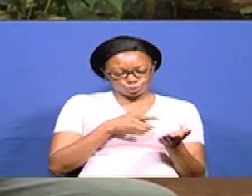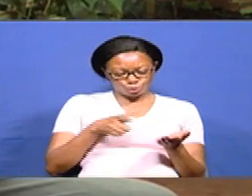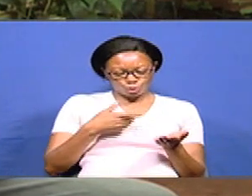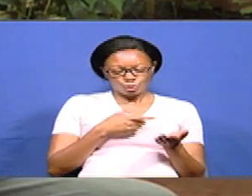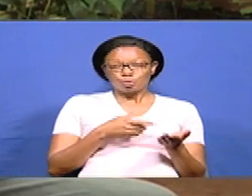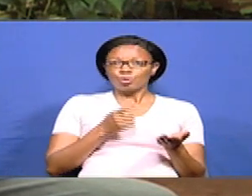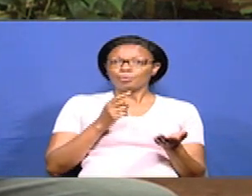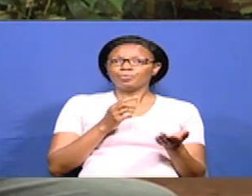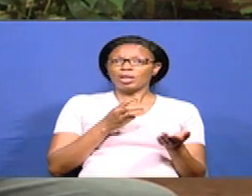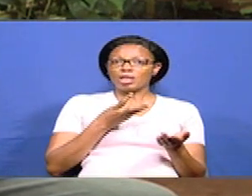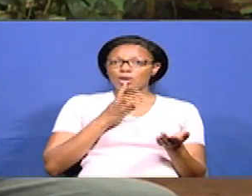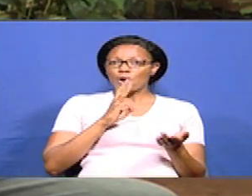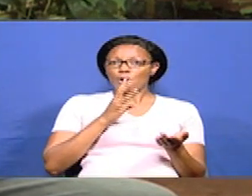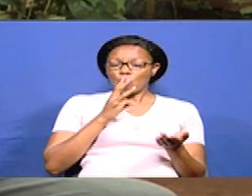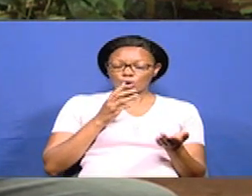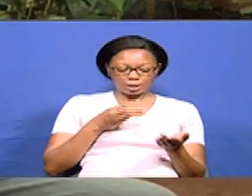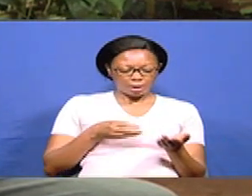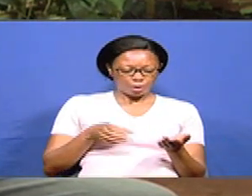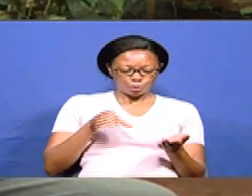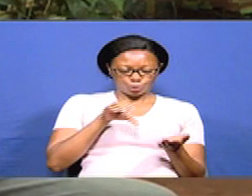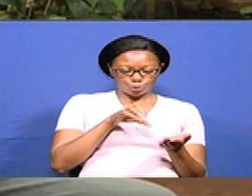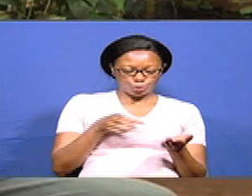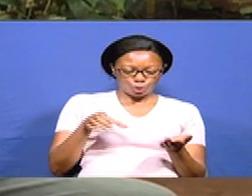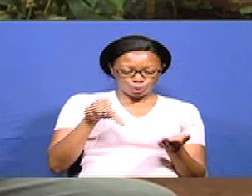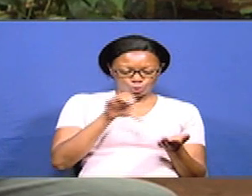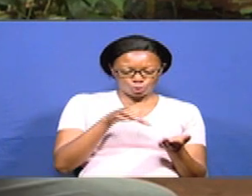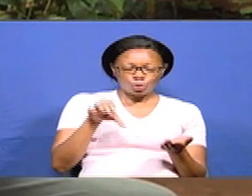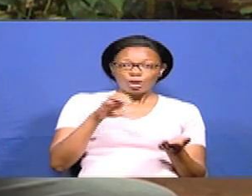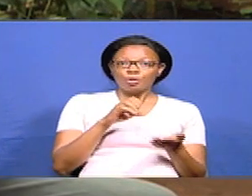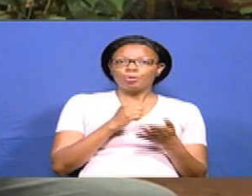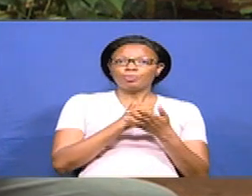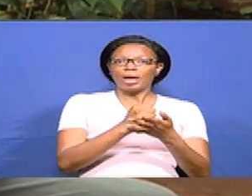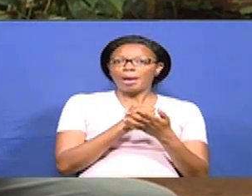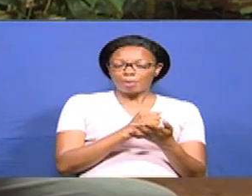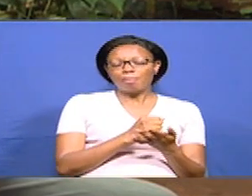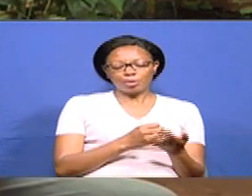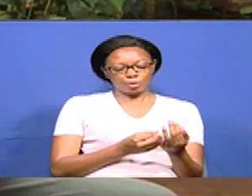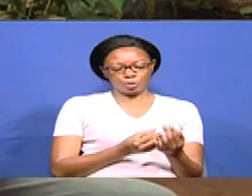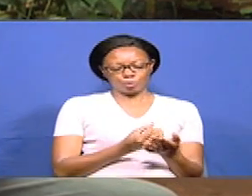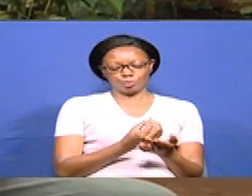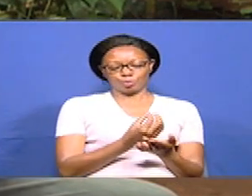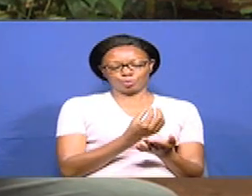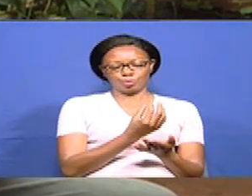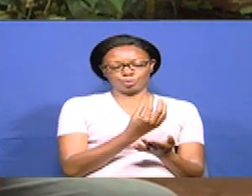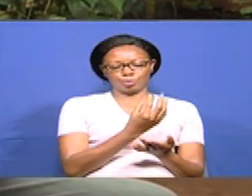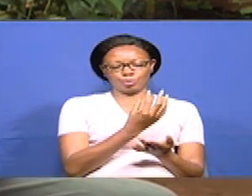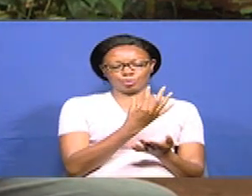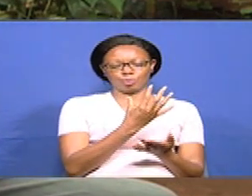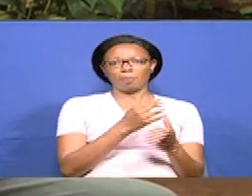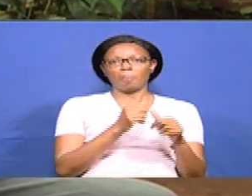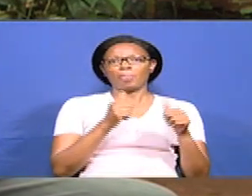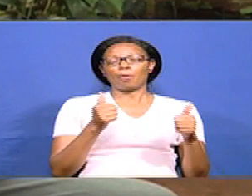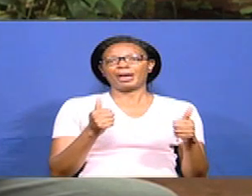hiyo maji enatumia nga ikuna manutrients ndani. Enye hiyo fodder inatakana kundo ime vuzuri.